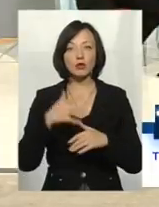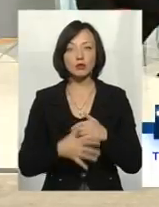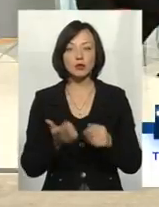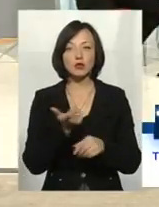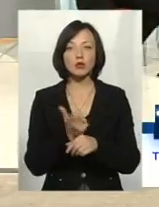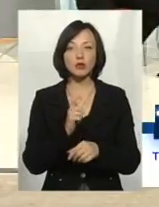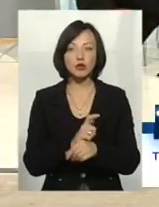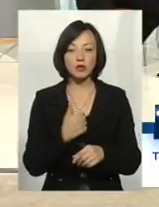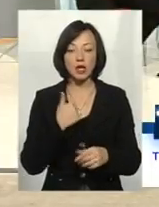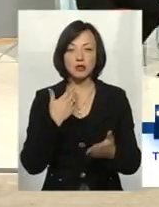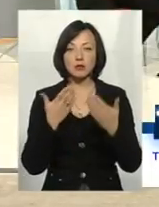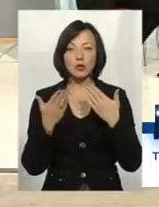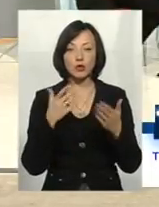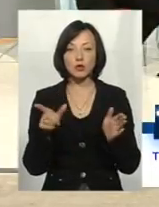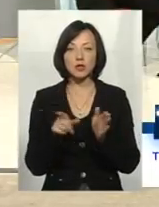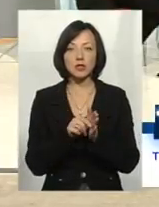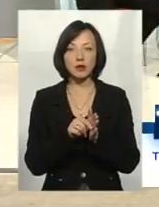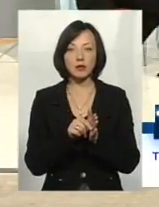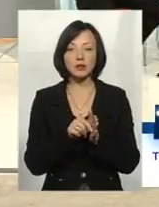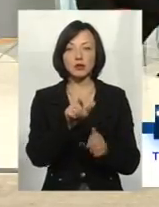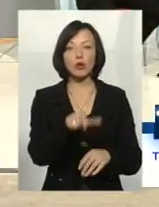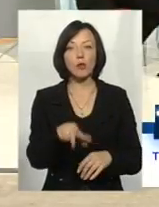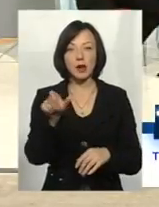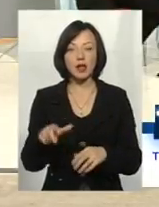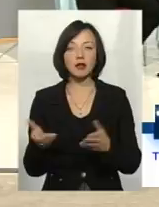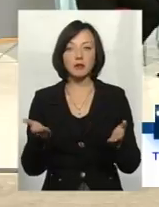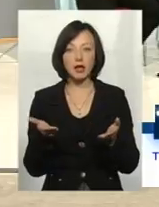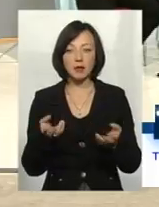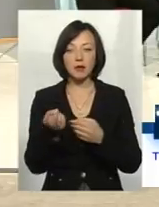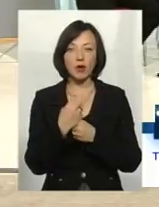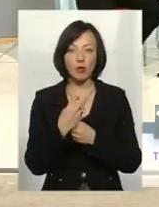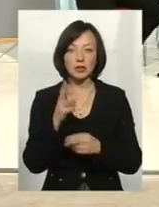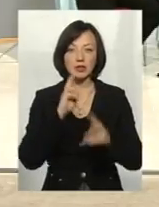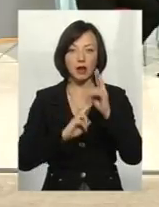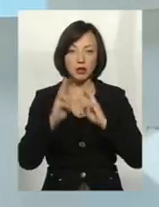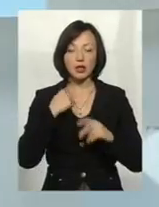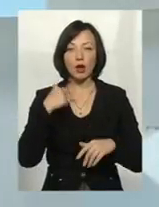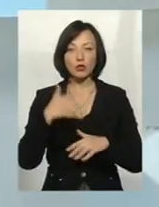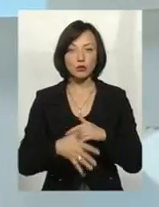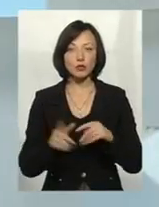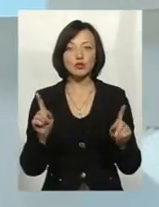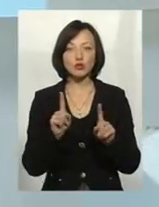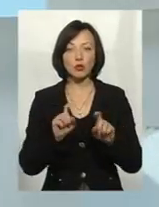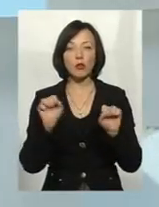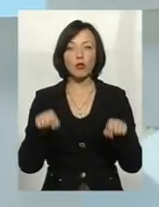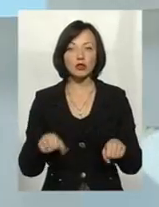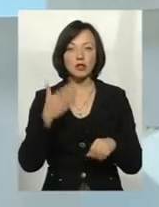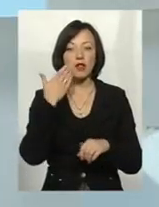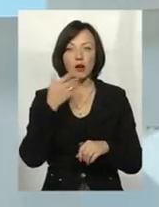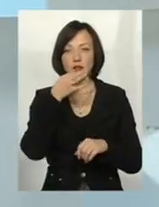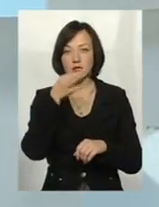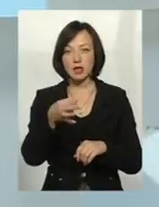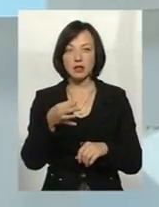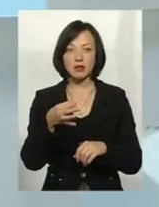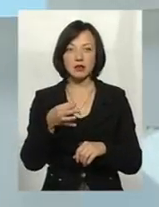більшості, от я спілкуюся з громадянами, які безпосередньо приходять і скаржаться, я розумію, що можна легко сказати,